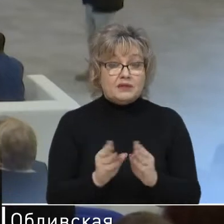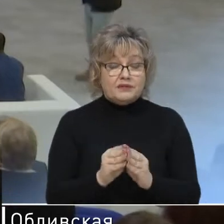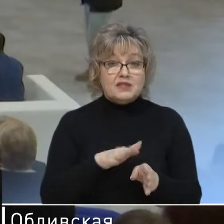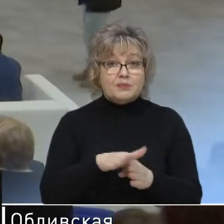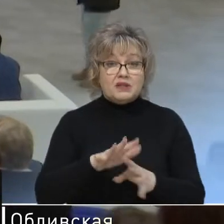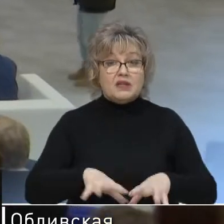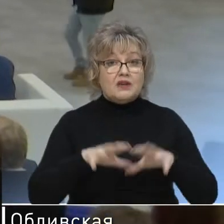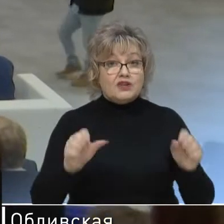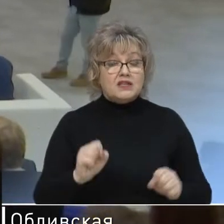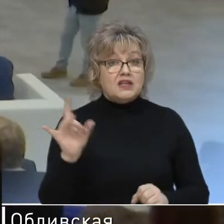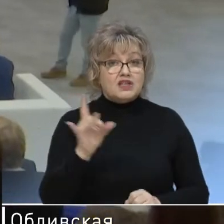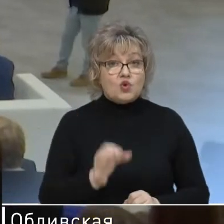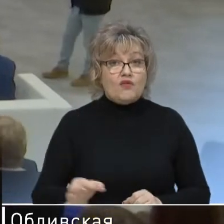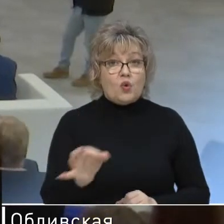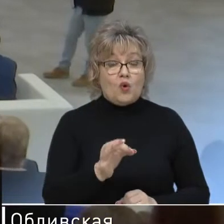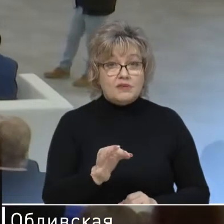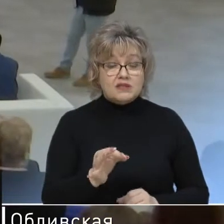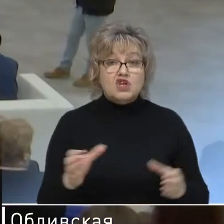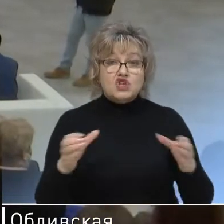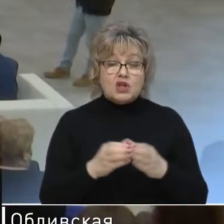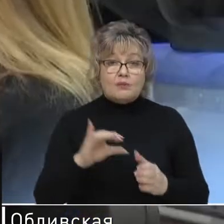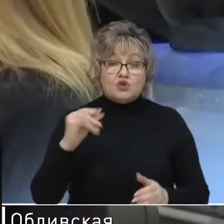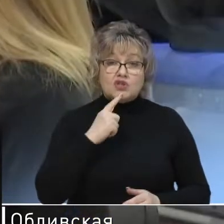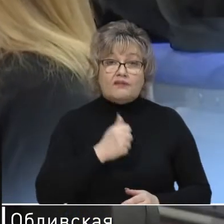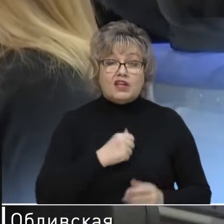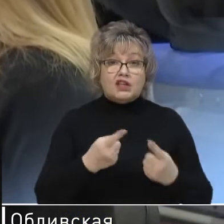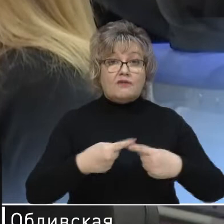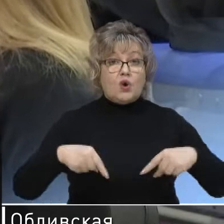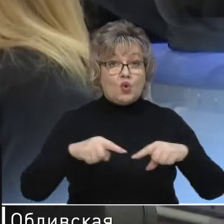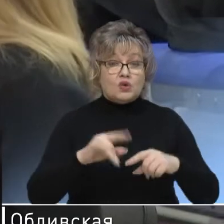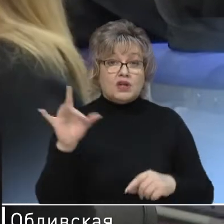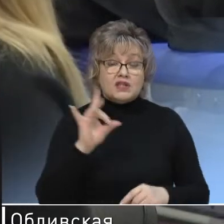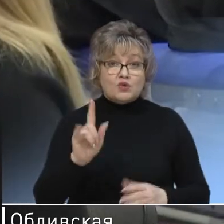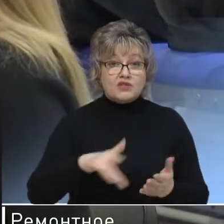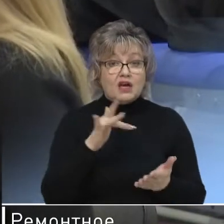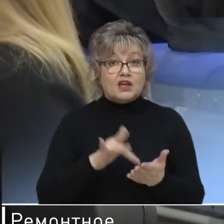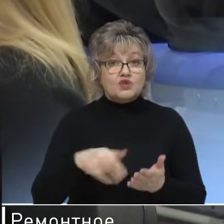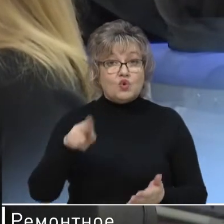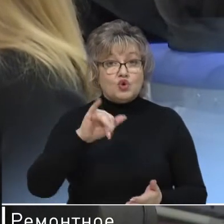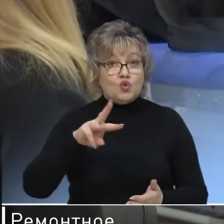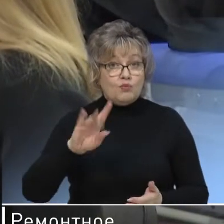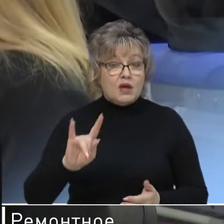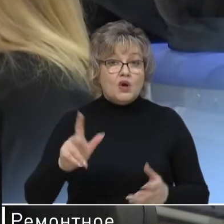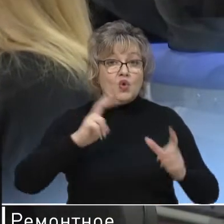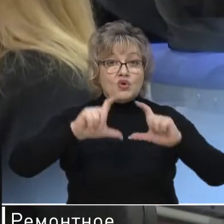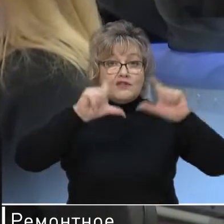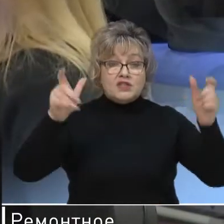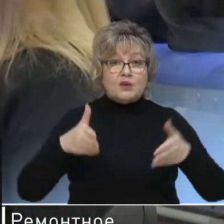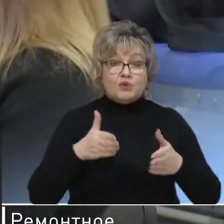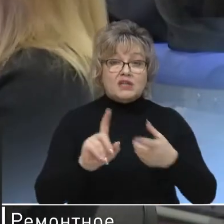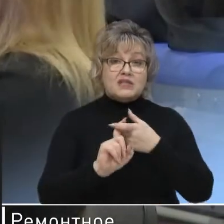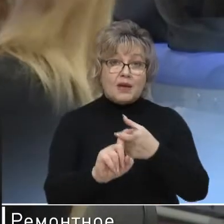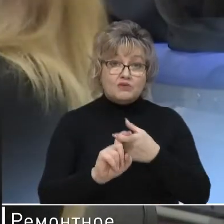исполнительной власти Ростовой области, штаба Южного военного округа, Ростовской городской думы, университета путей